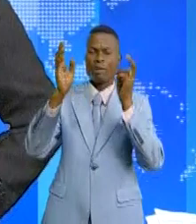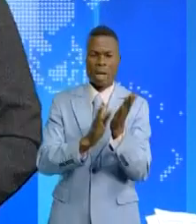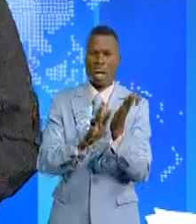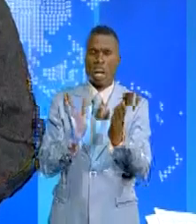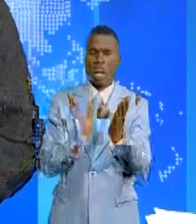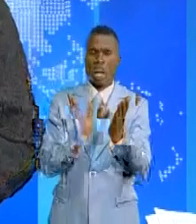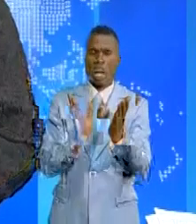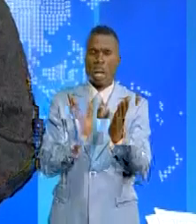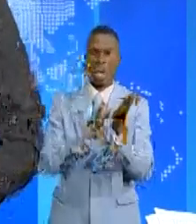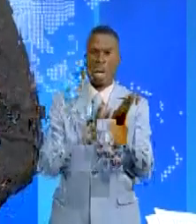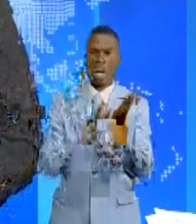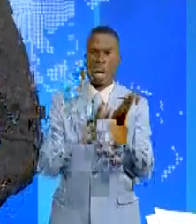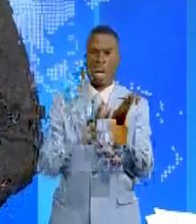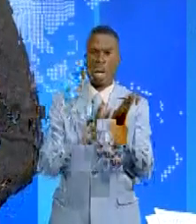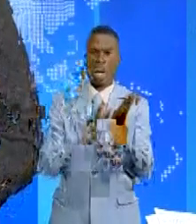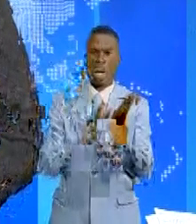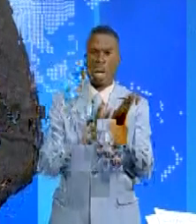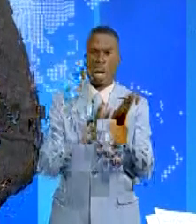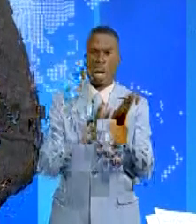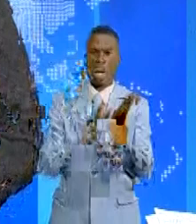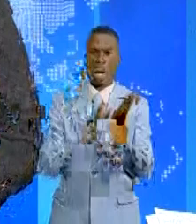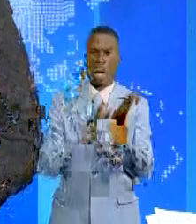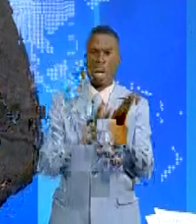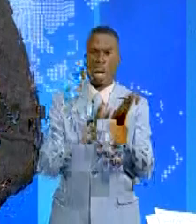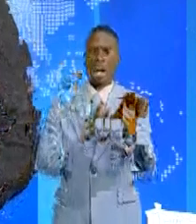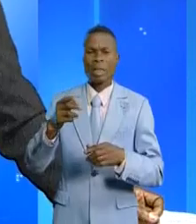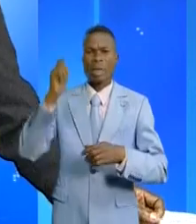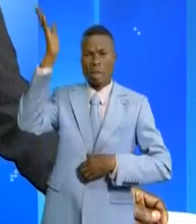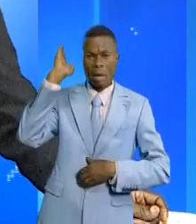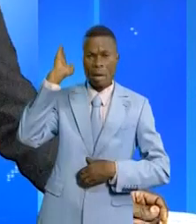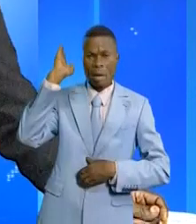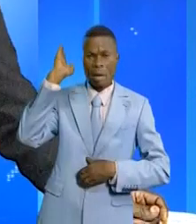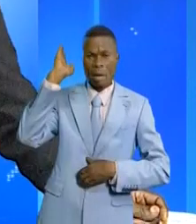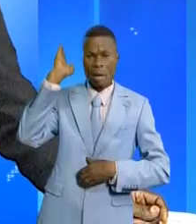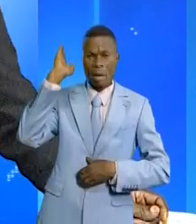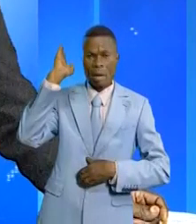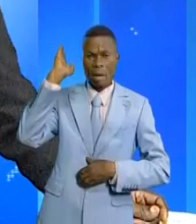Une atteinte des... ...est sur place à Béni.